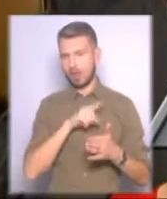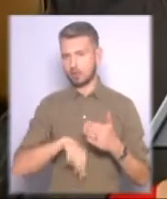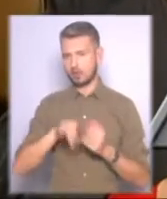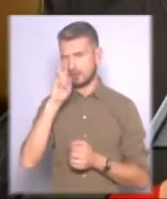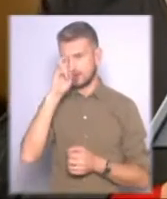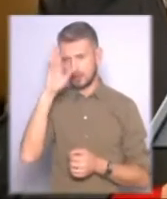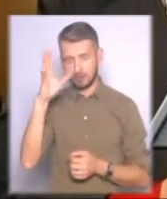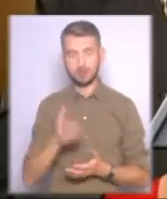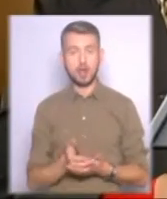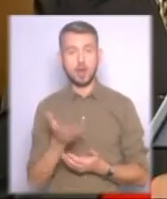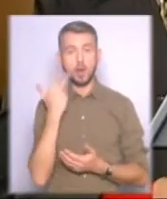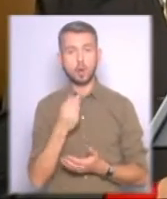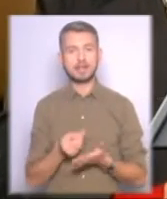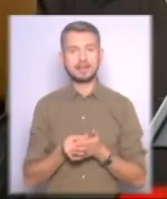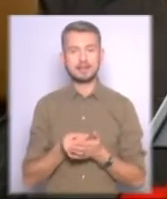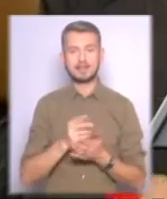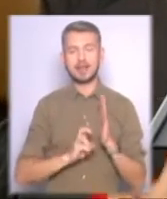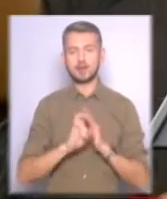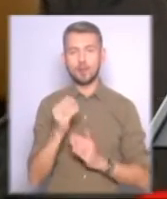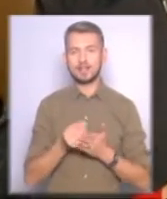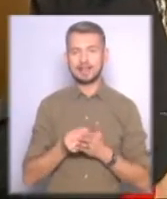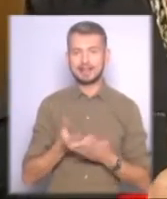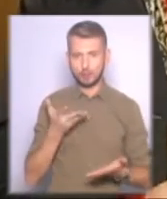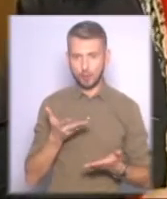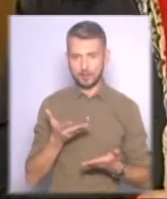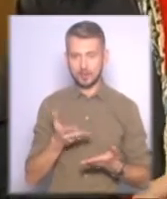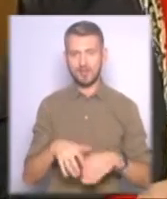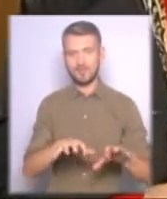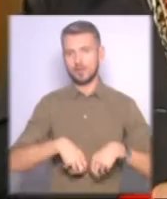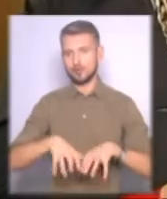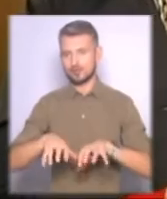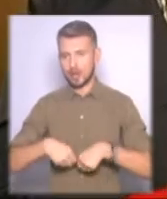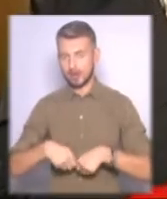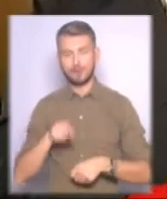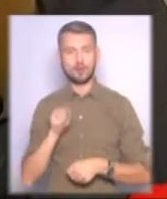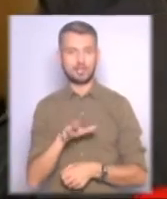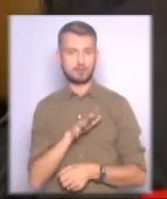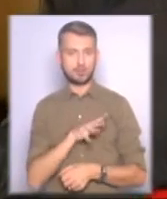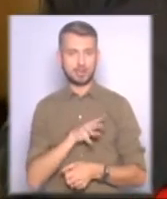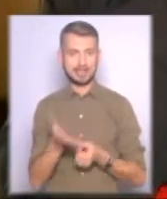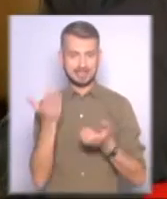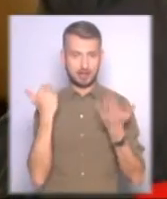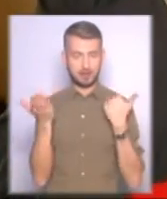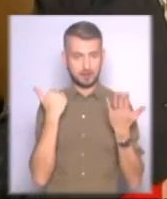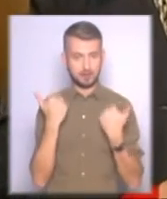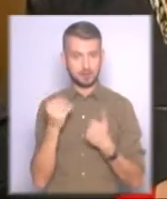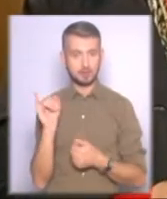коли цінності церковні вилучалися, вони були зняті і